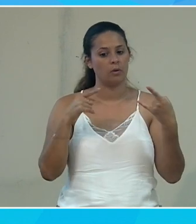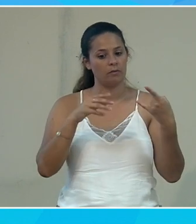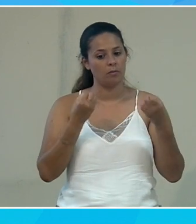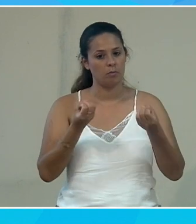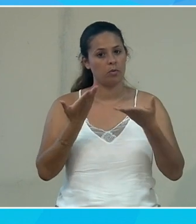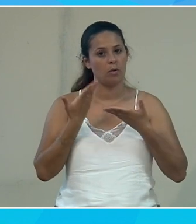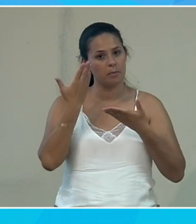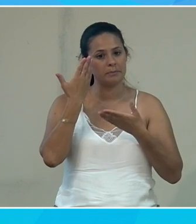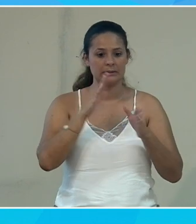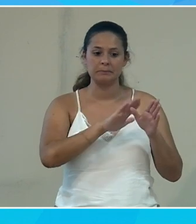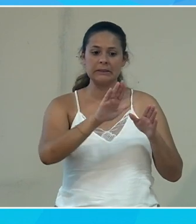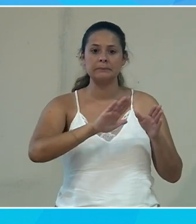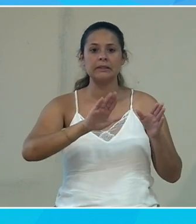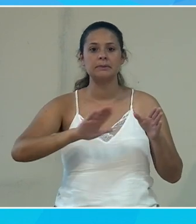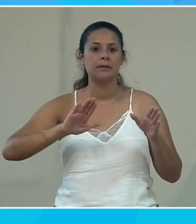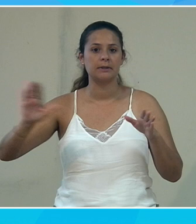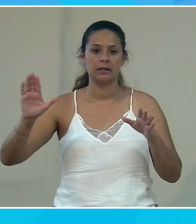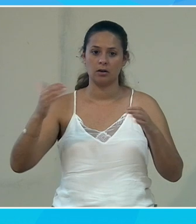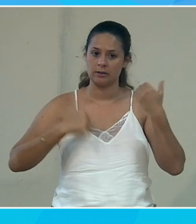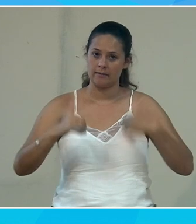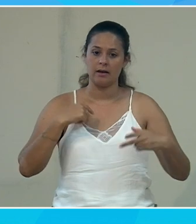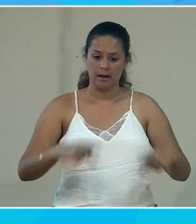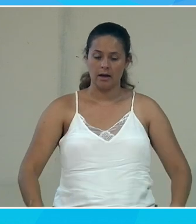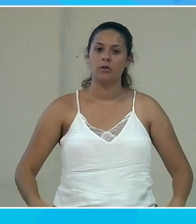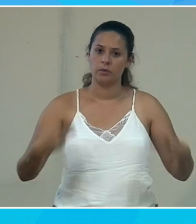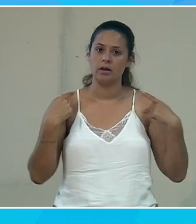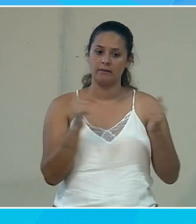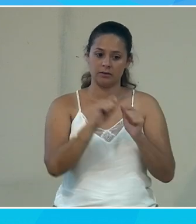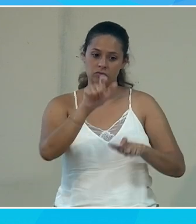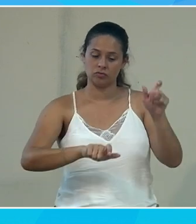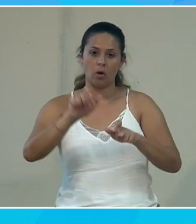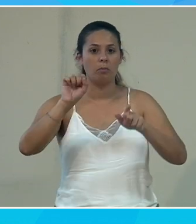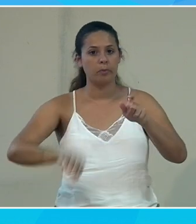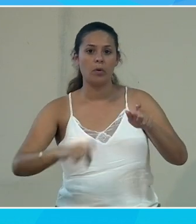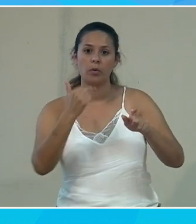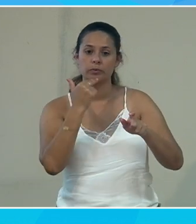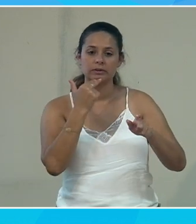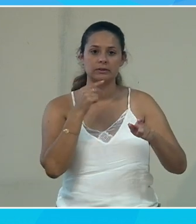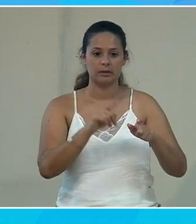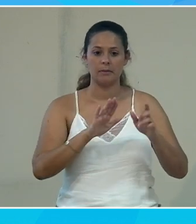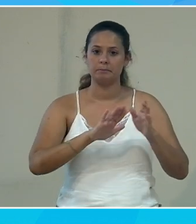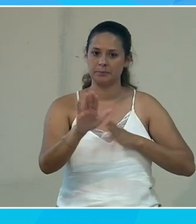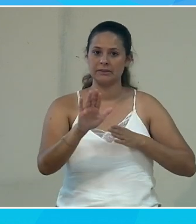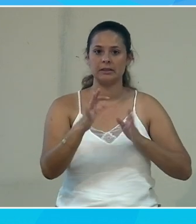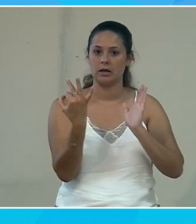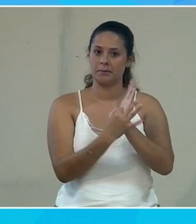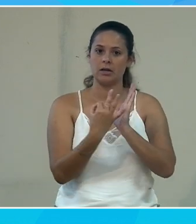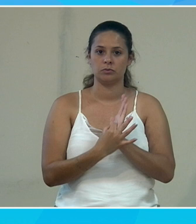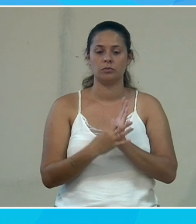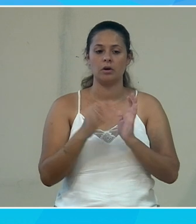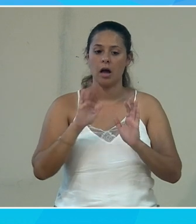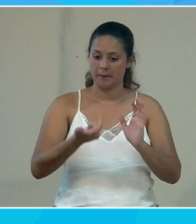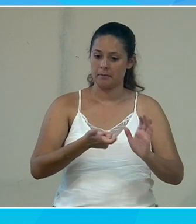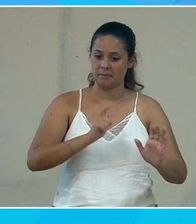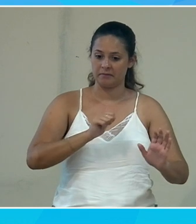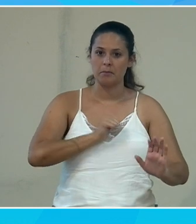ont tel et tel et tel handicap et je vais faire des ateliers avec ces gens pour qu'ils puissent utiliser les applications et on se l'applique à nous